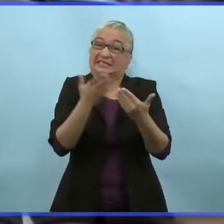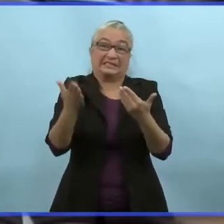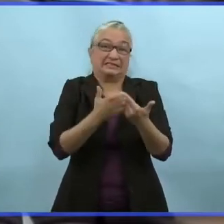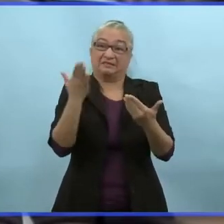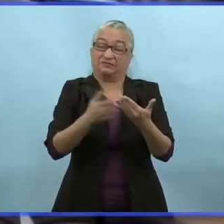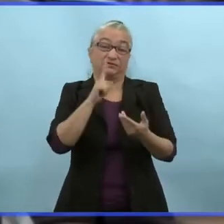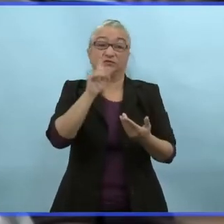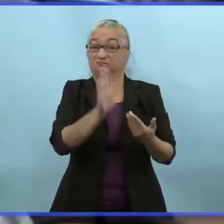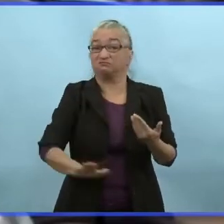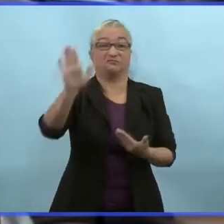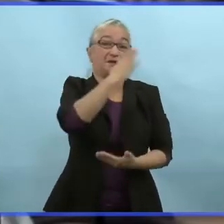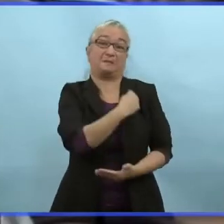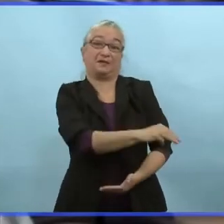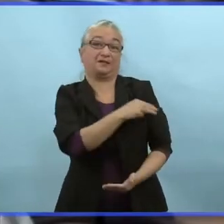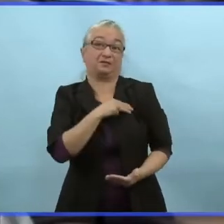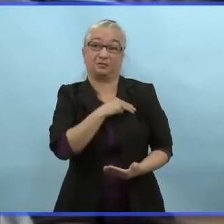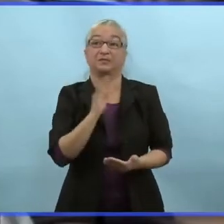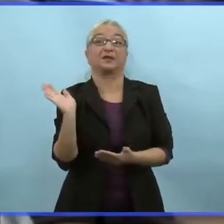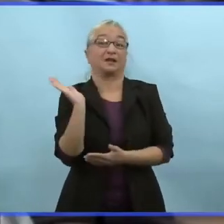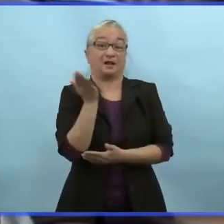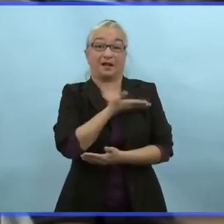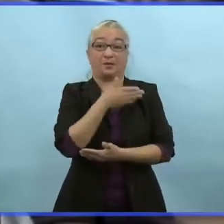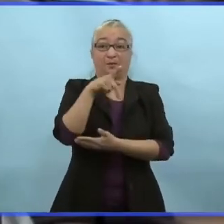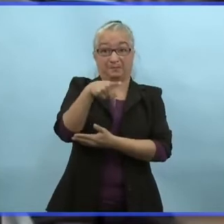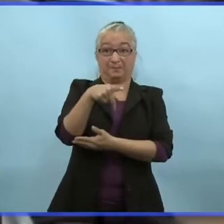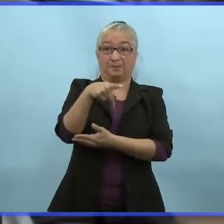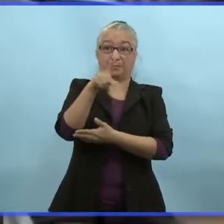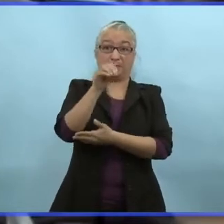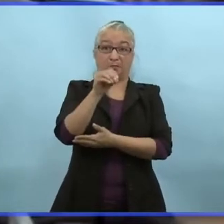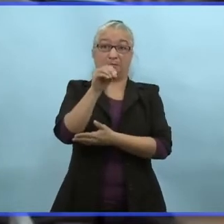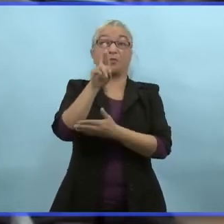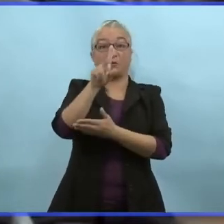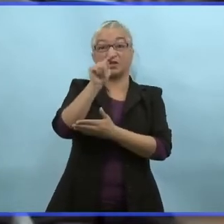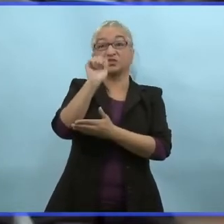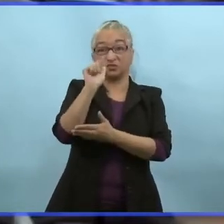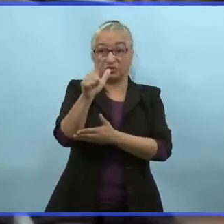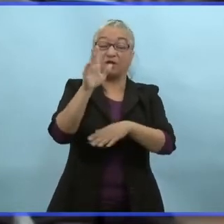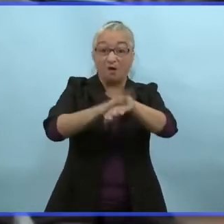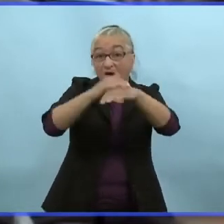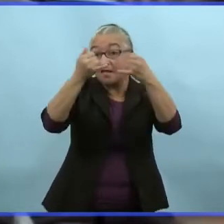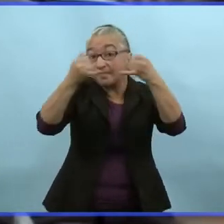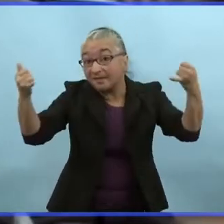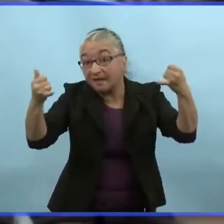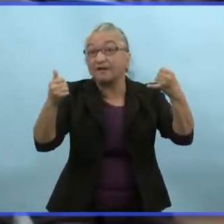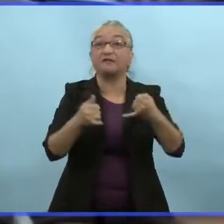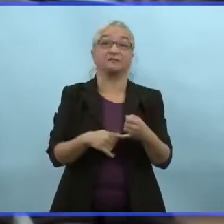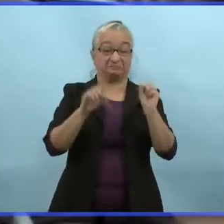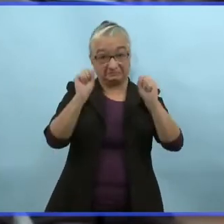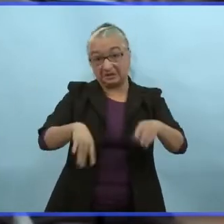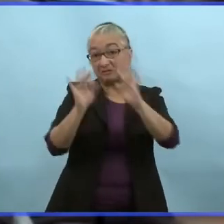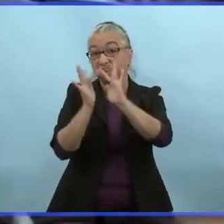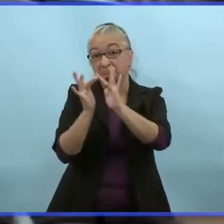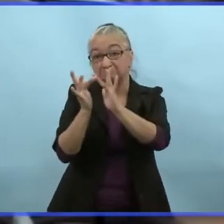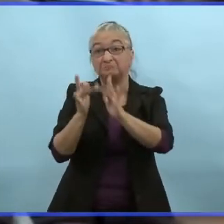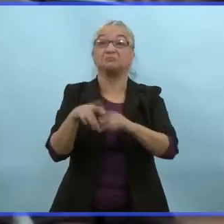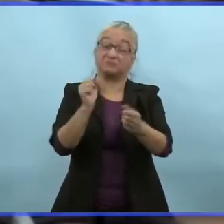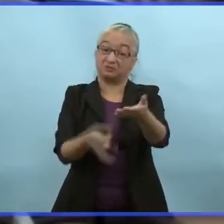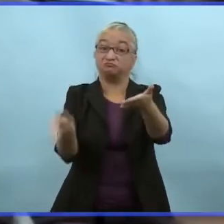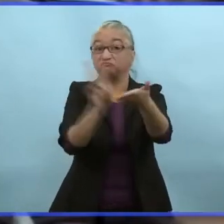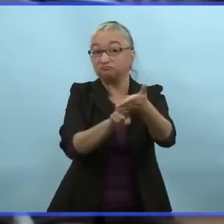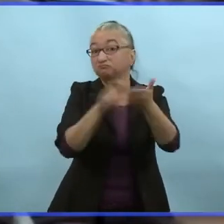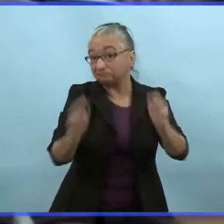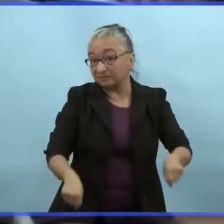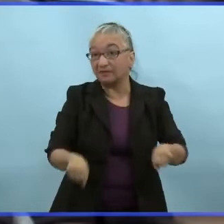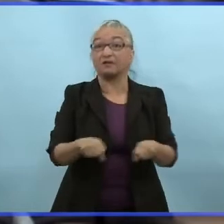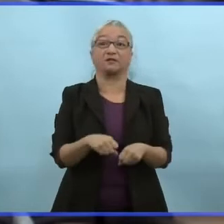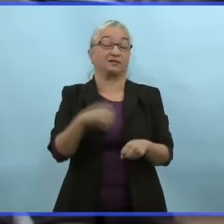Donc, vous pouvez tout faire d'un seul endroit à partir de notre portail en ligne. Si vous avez déjà